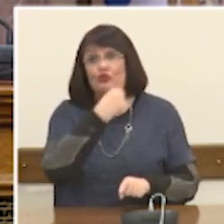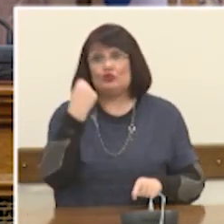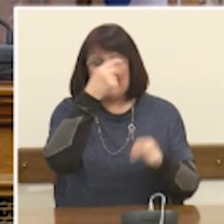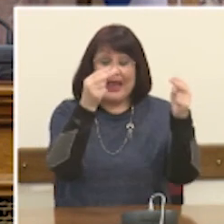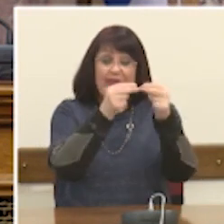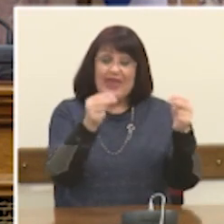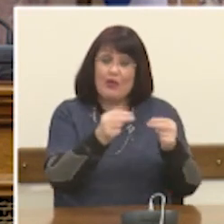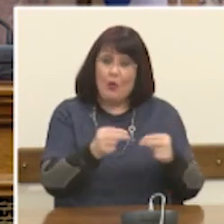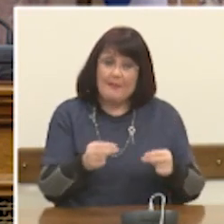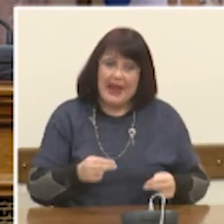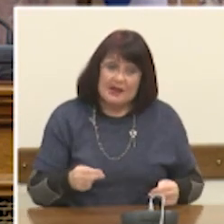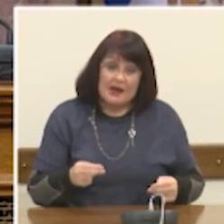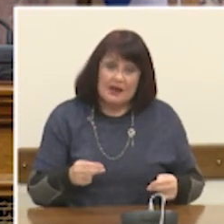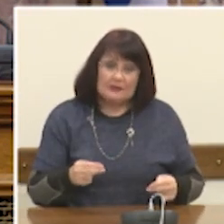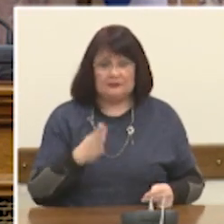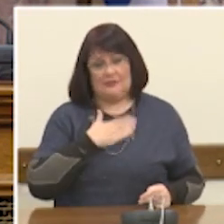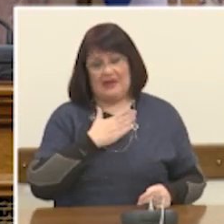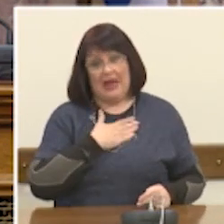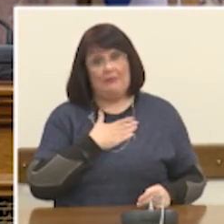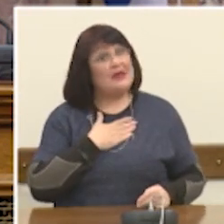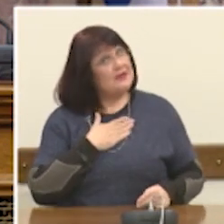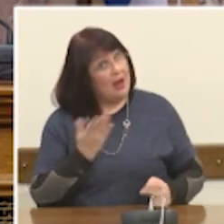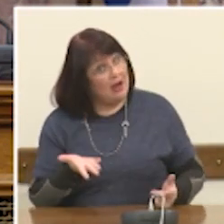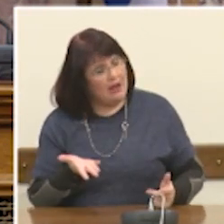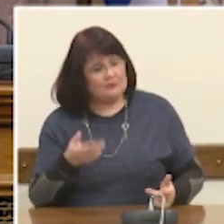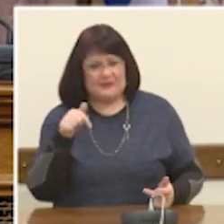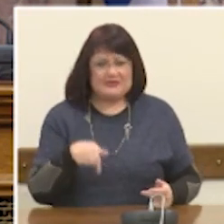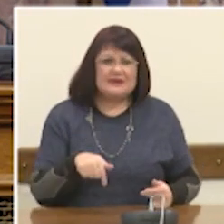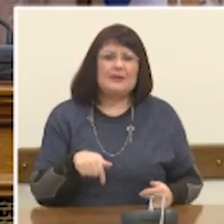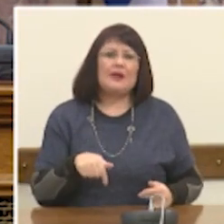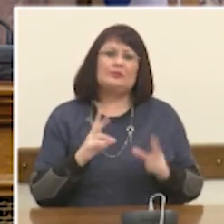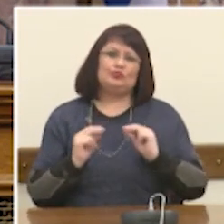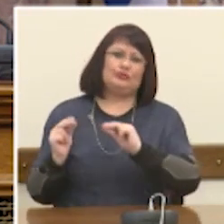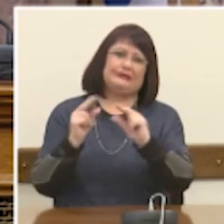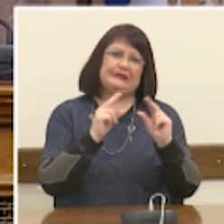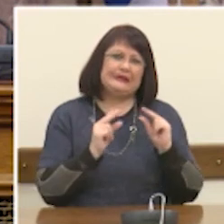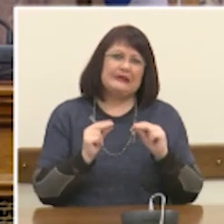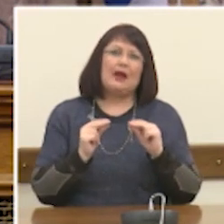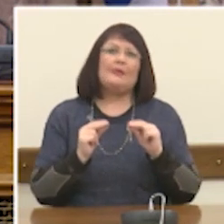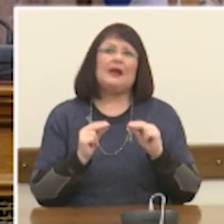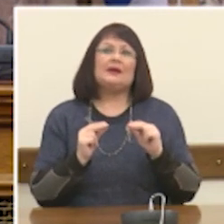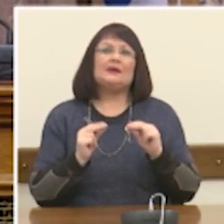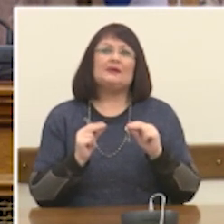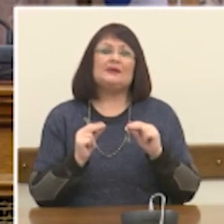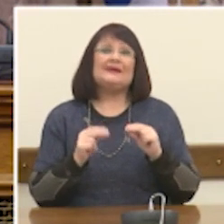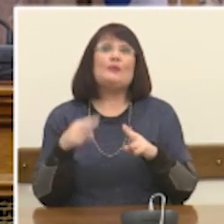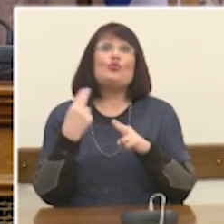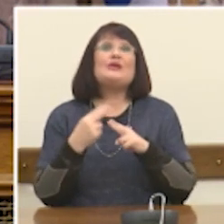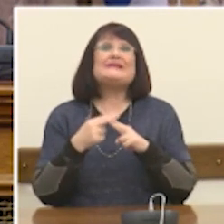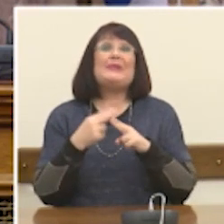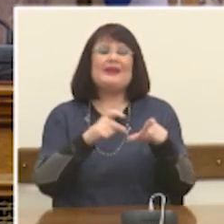τα οποία θεωρητικά μας ανήκουν. Πλην όμως σήμερα που μιλάμε είναι πλούτος για εταιρείες